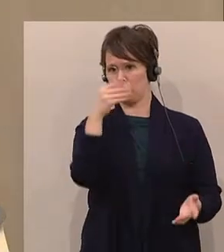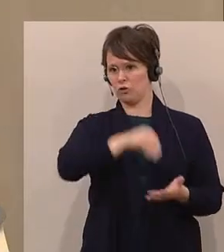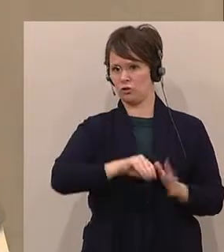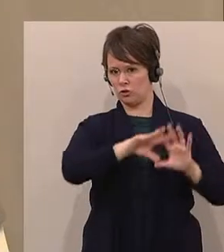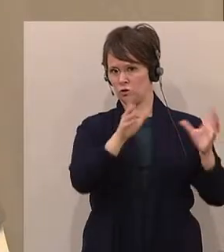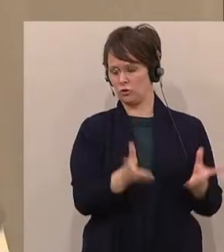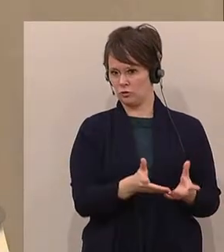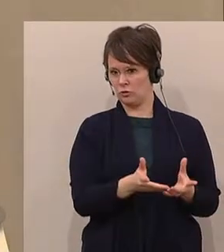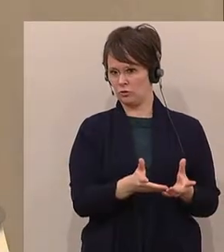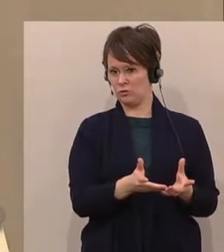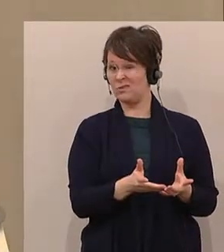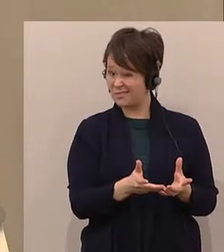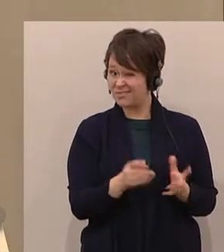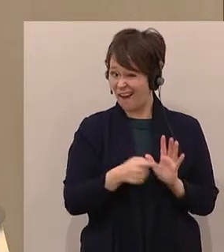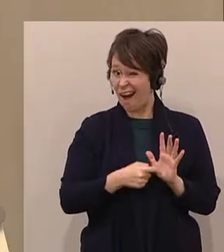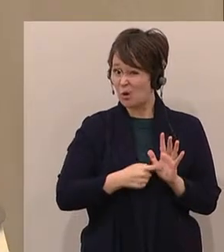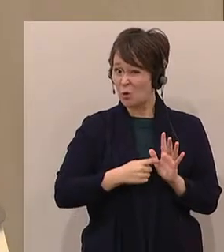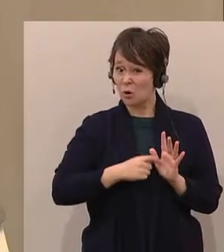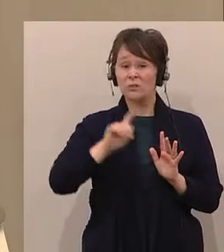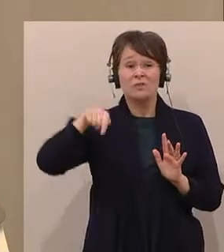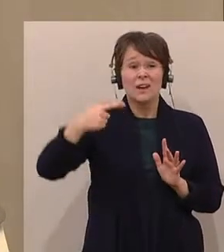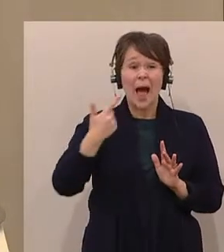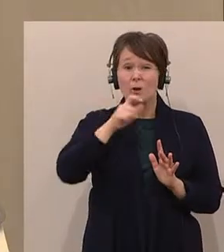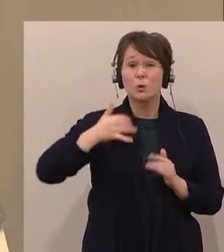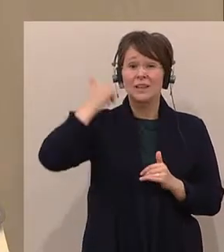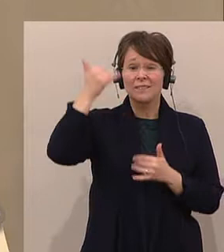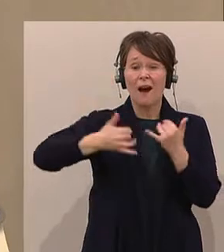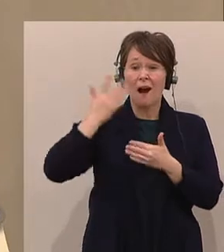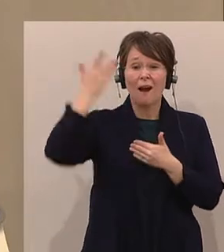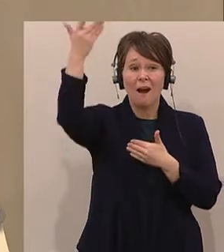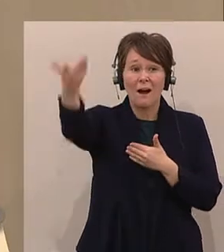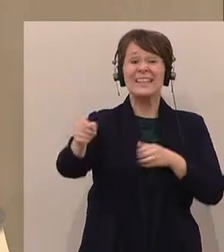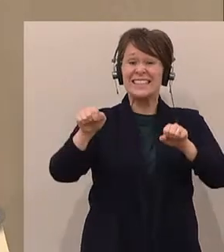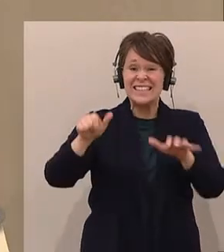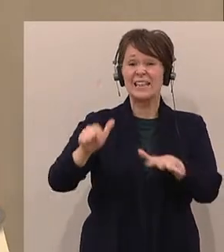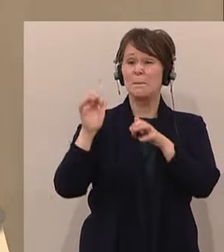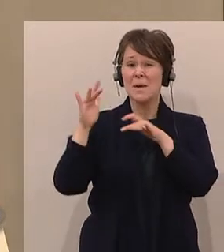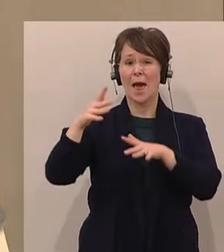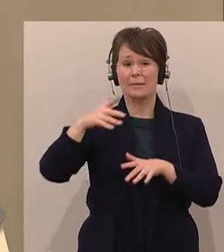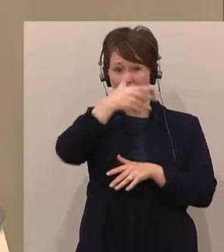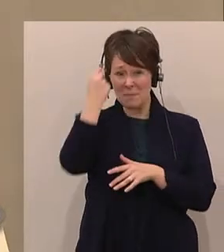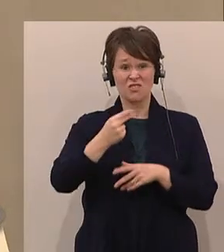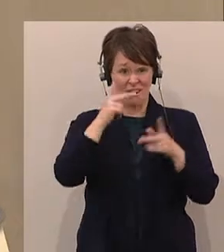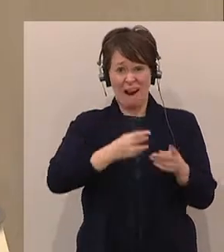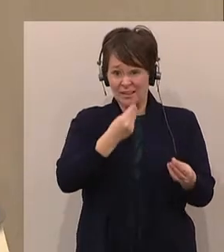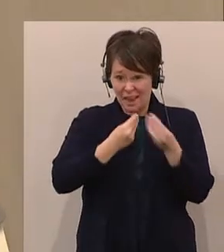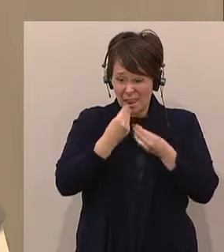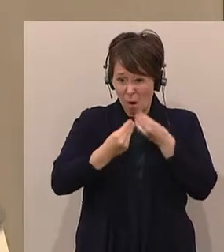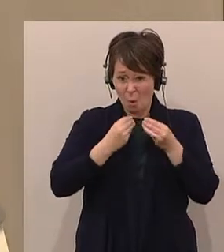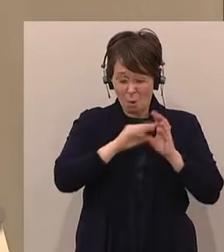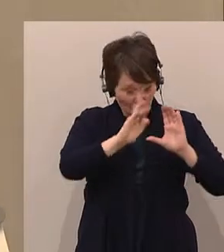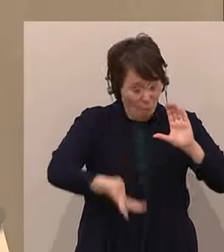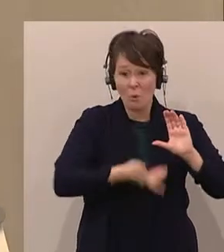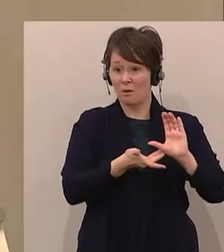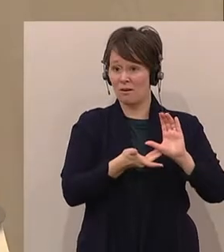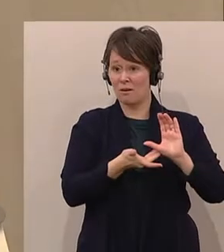Niemand wird glauben, dass wir in 100 Jahren 16 Milliarden Menschen auf dieser Erde ernähren werden können. Geschweige denn mit allen